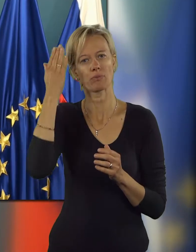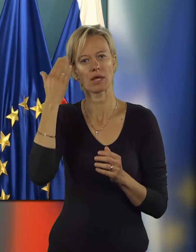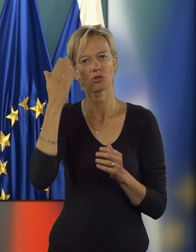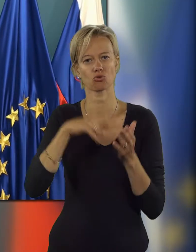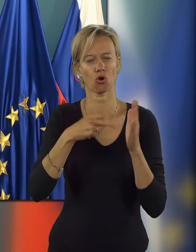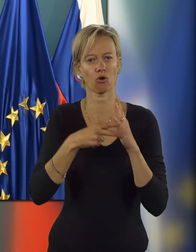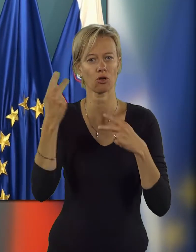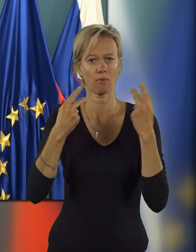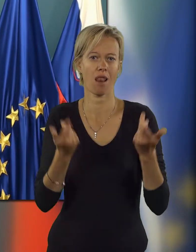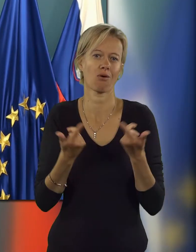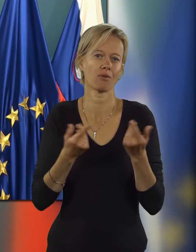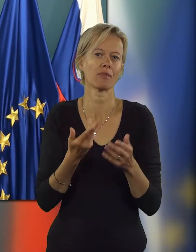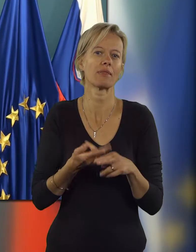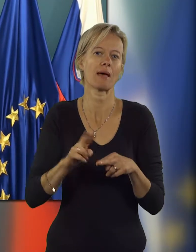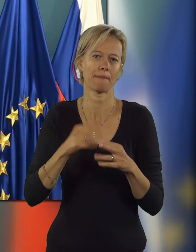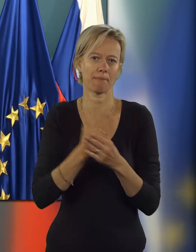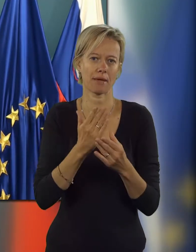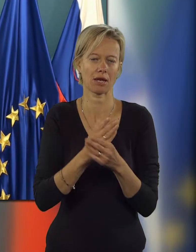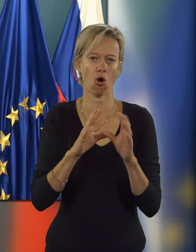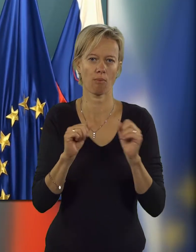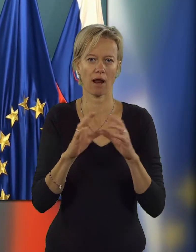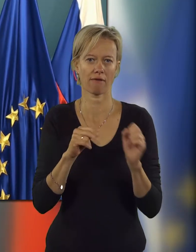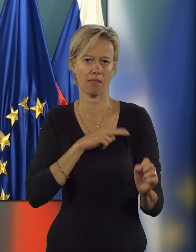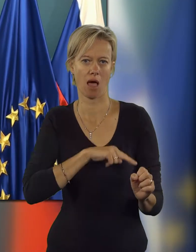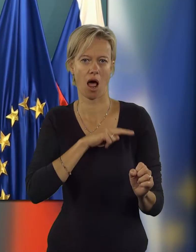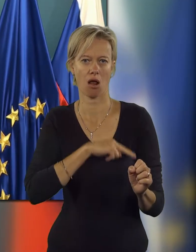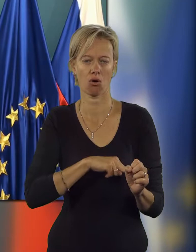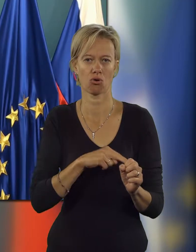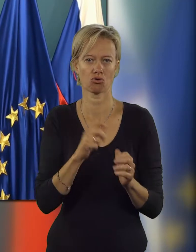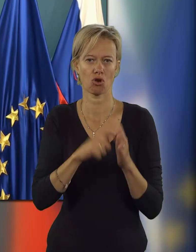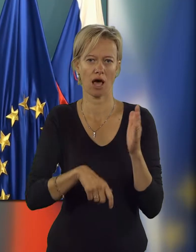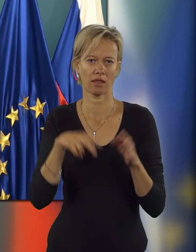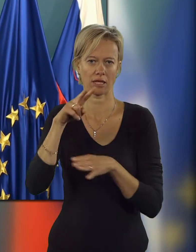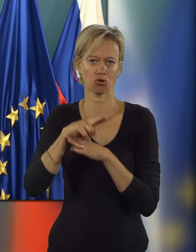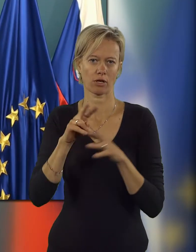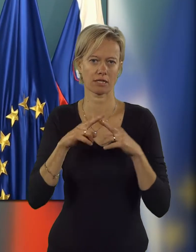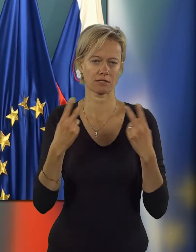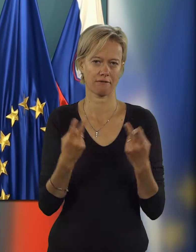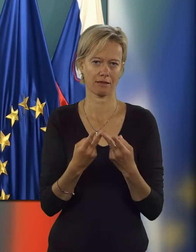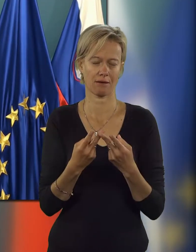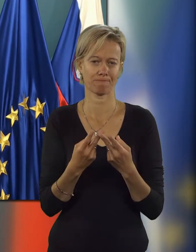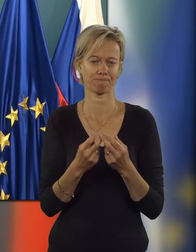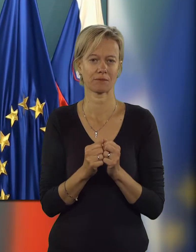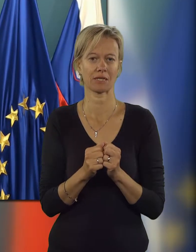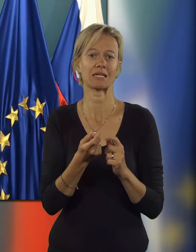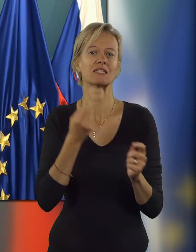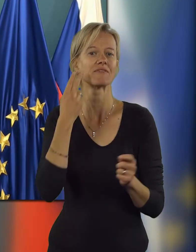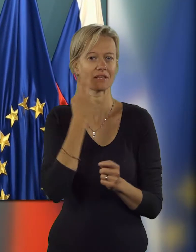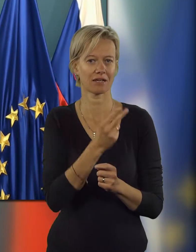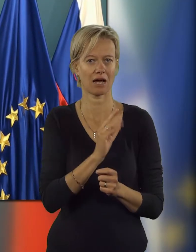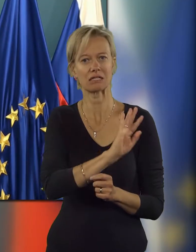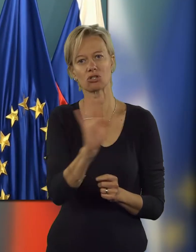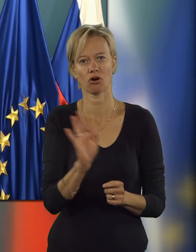strokovne skupine lahko najprimerneje upravljal nalogo člana nadzornega sveta, tako z vidika